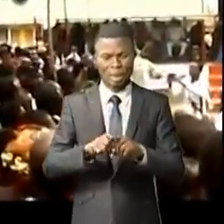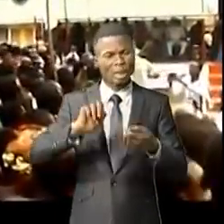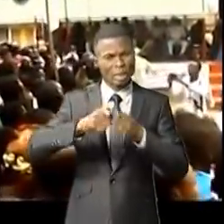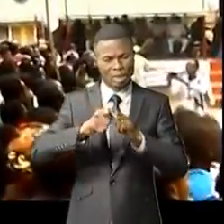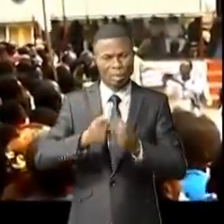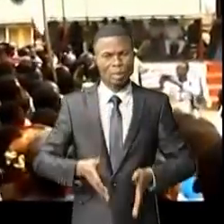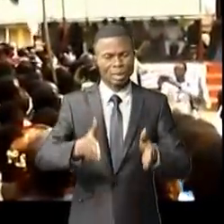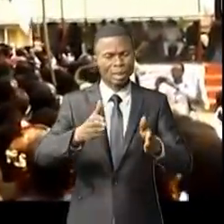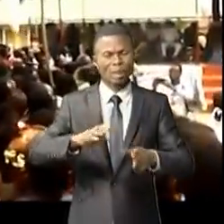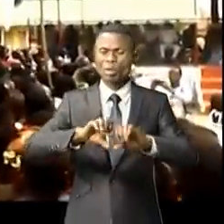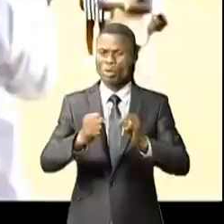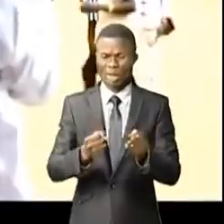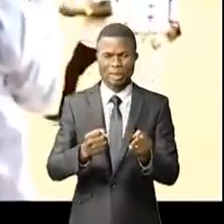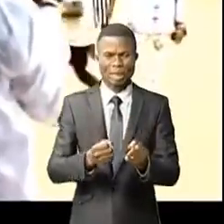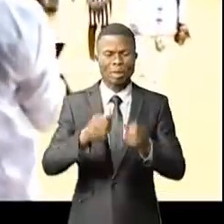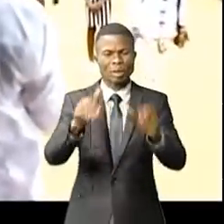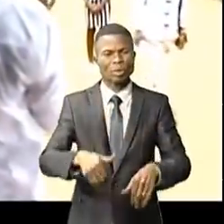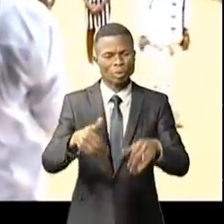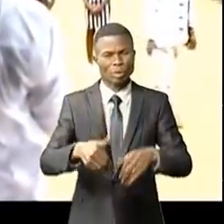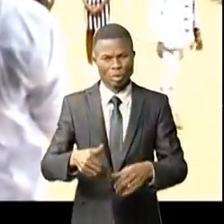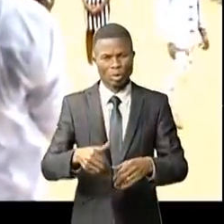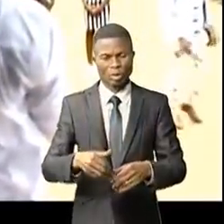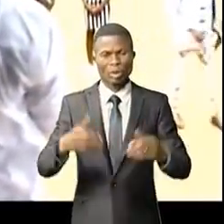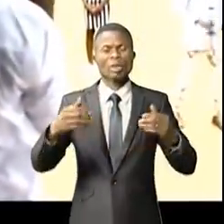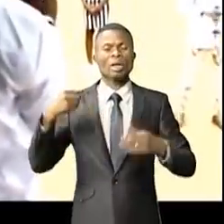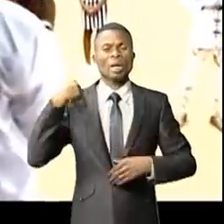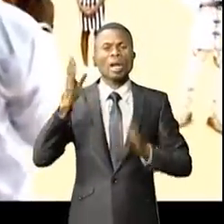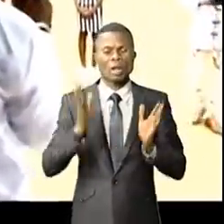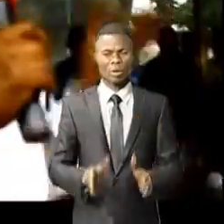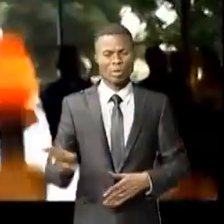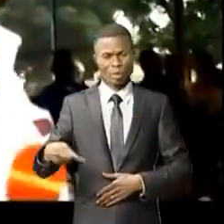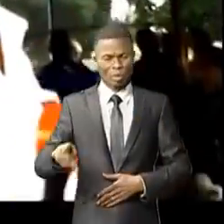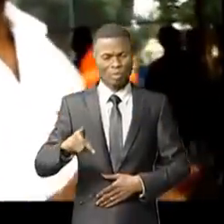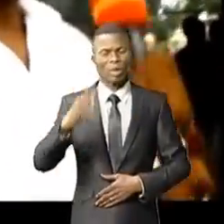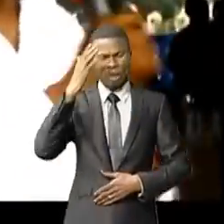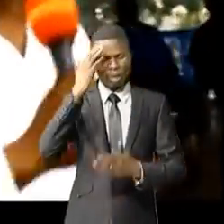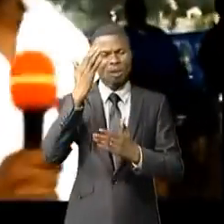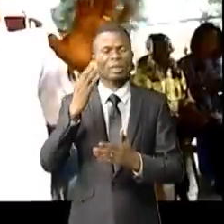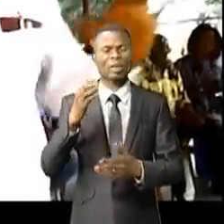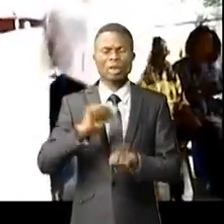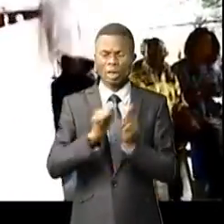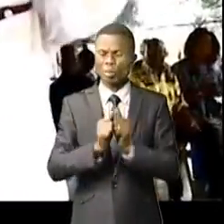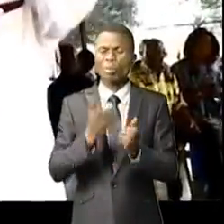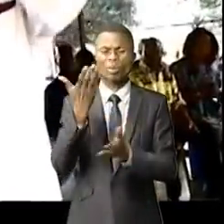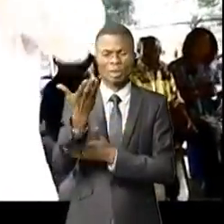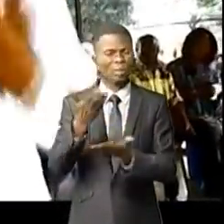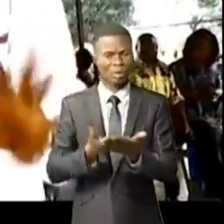des routes de décès agricoles. En réaction, l'autorité provinciale dut prendre note de tous ses désidérataires.